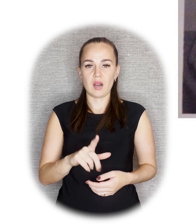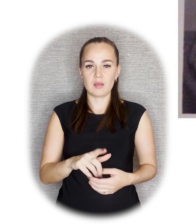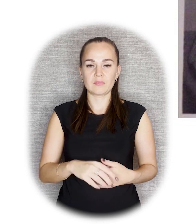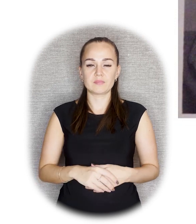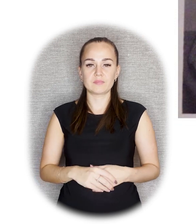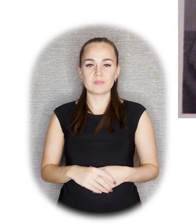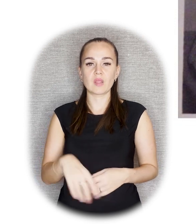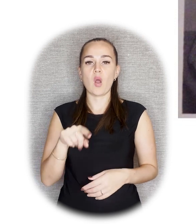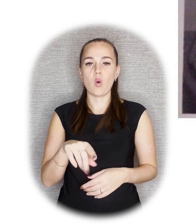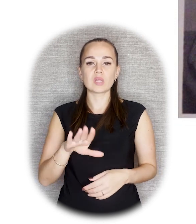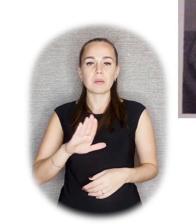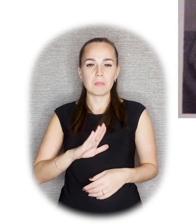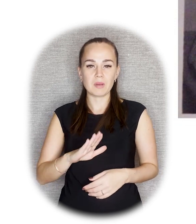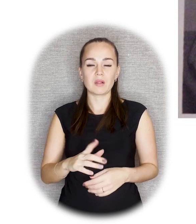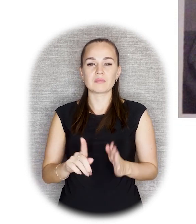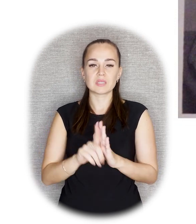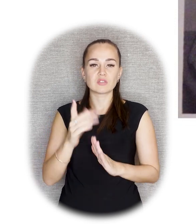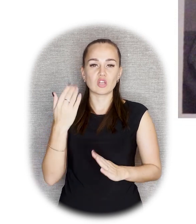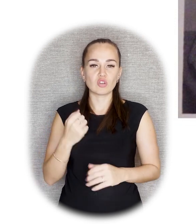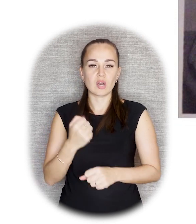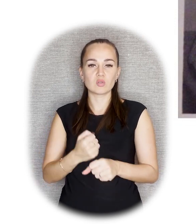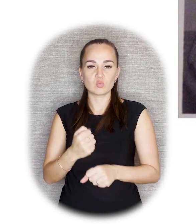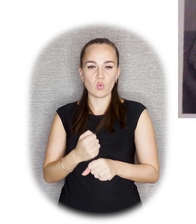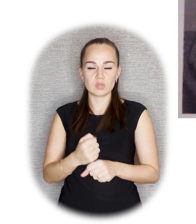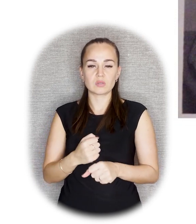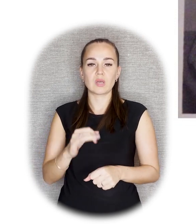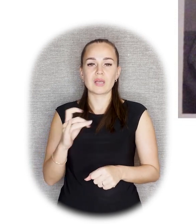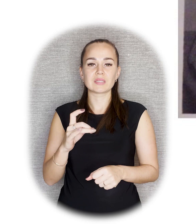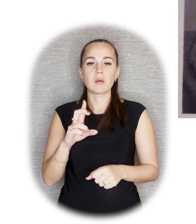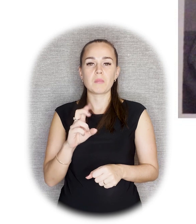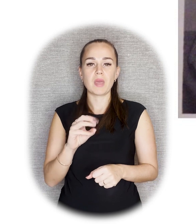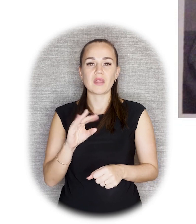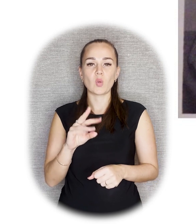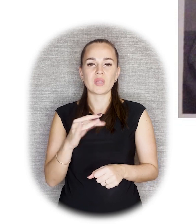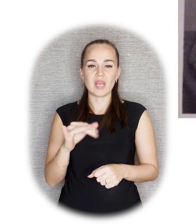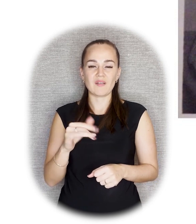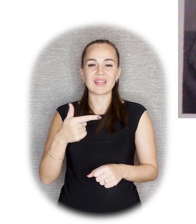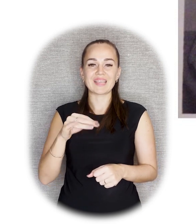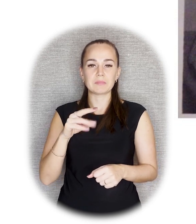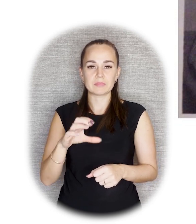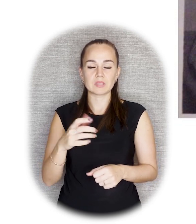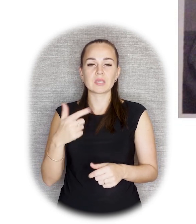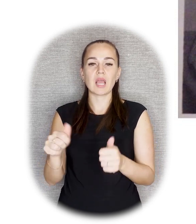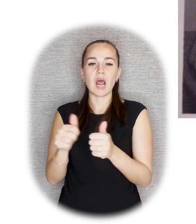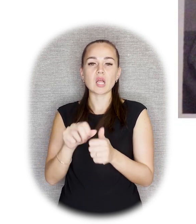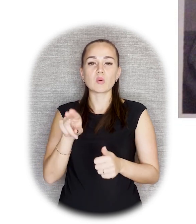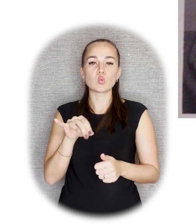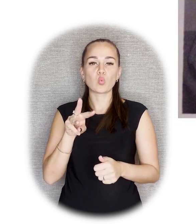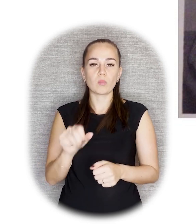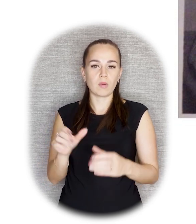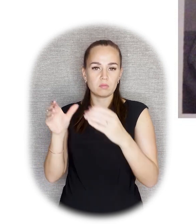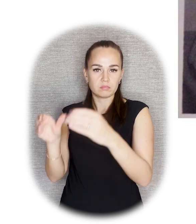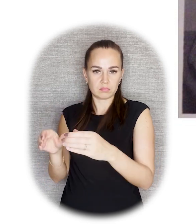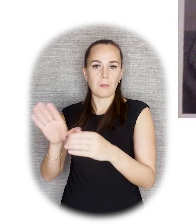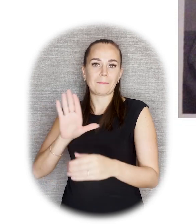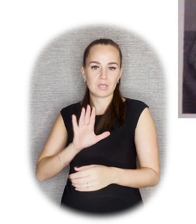И Бюст Лассаля был изначально создан из тонированного гипса, установлен на Невском проспекте у здания Думы.